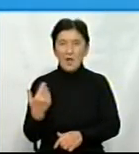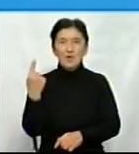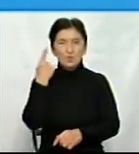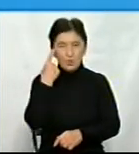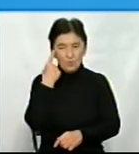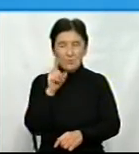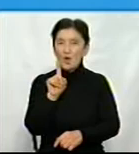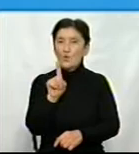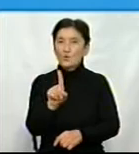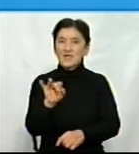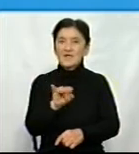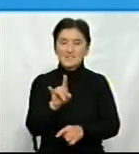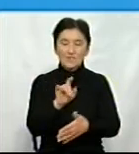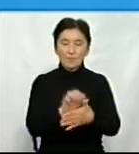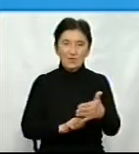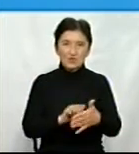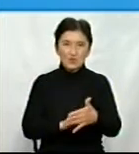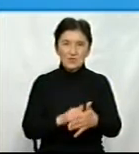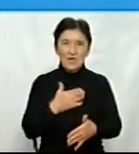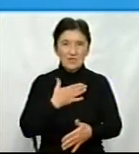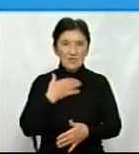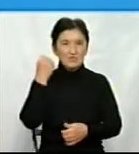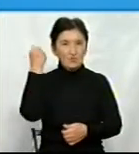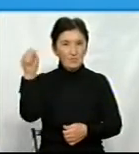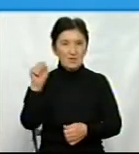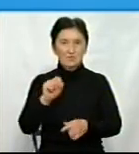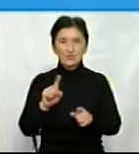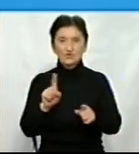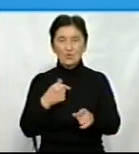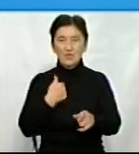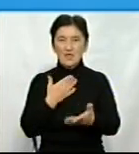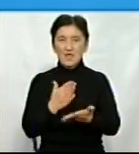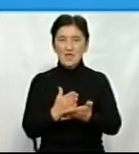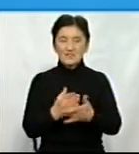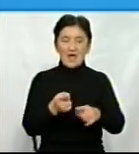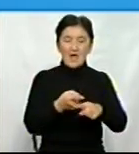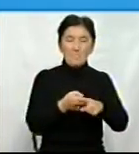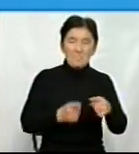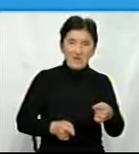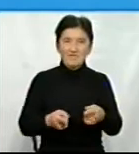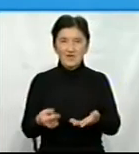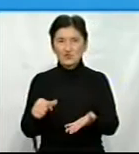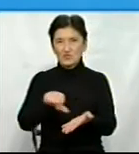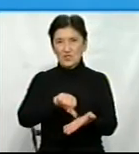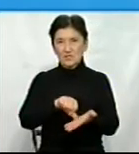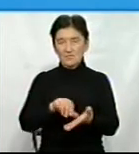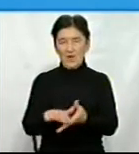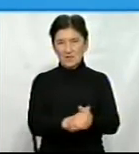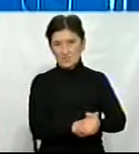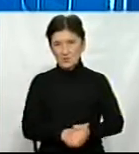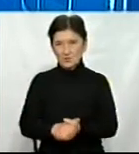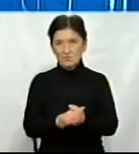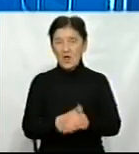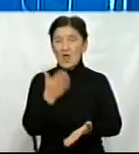що одна з причин нашої участі перемоги в тому, що ми є співчленами асоціації в даному проєкті, є те, що